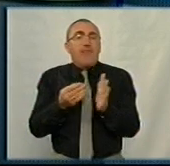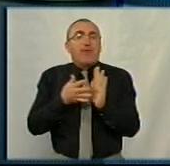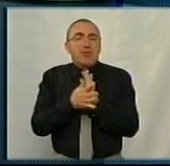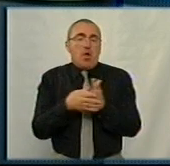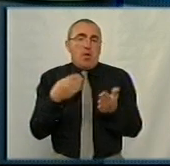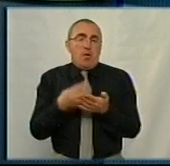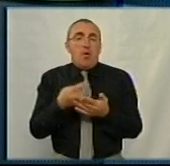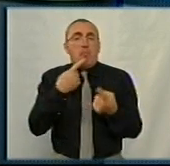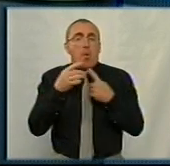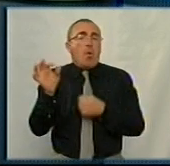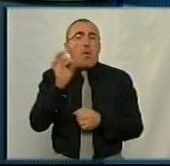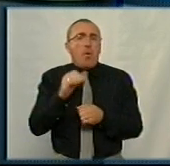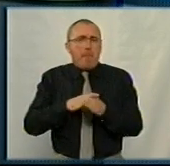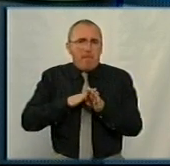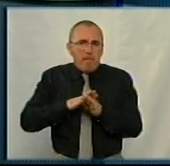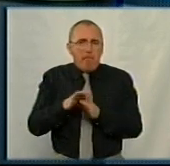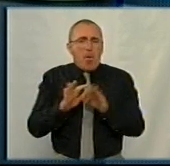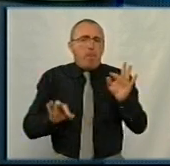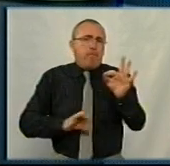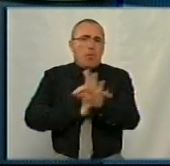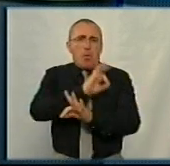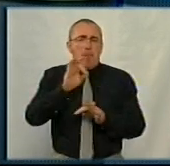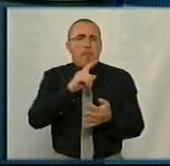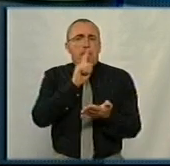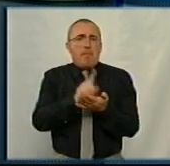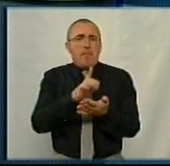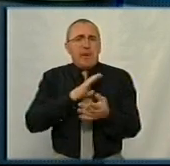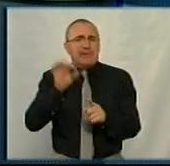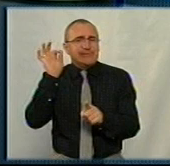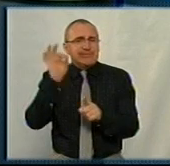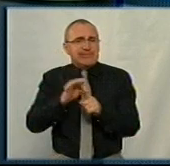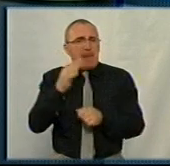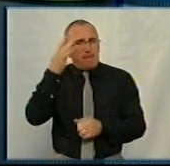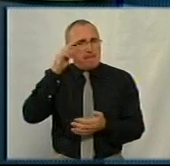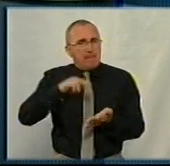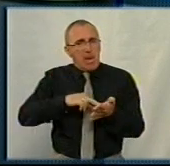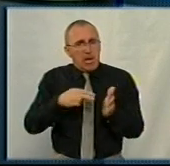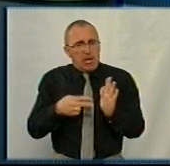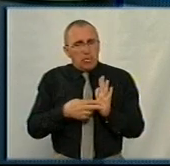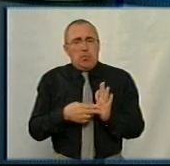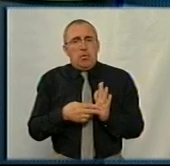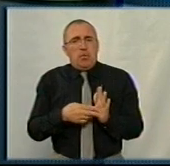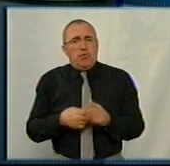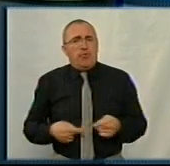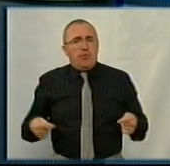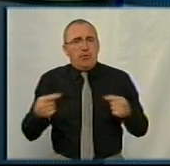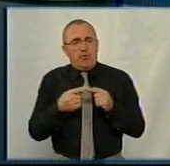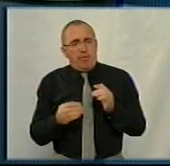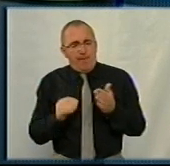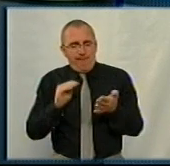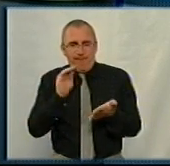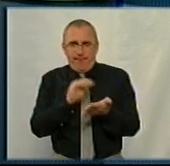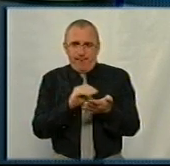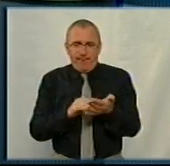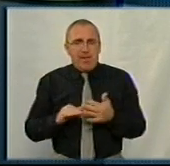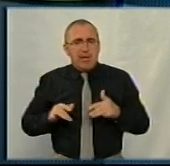гроші. Мова йде про повні проекти, які мають цільову мету, і, безумовно, вони чітко виписуються